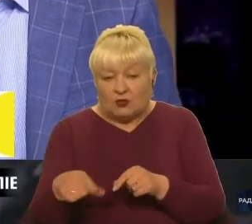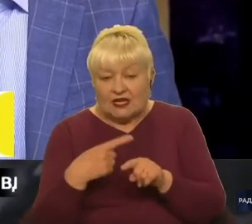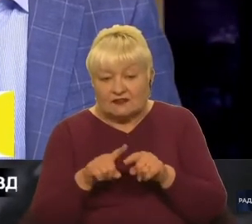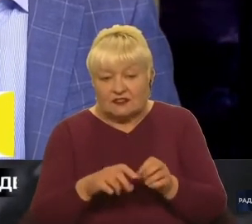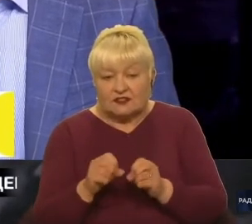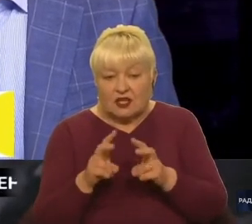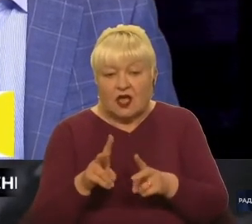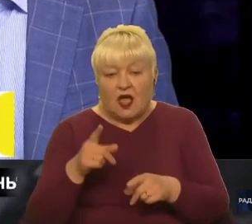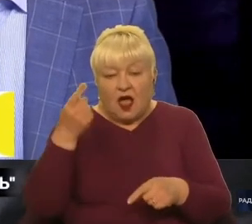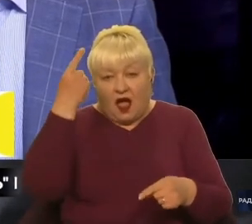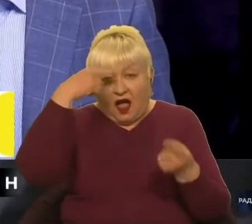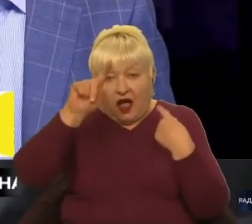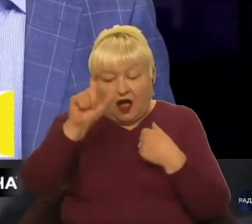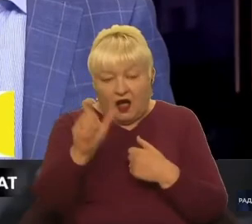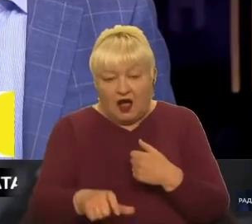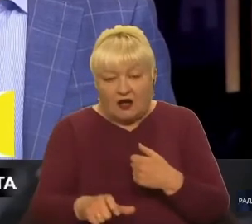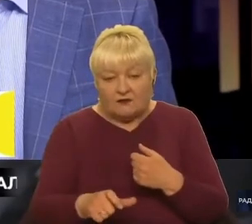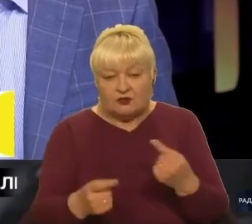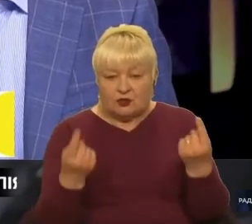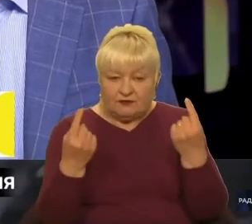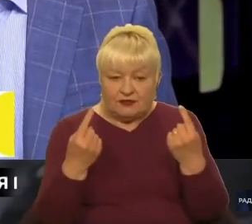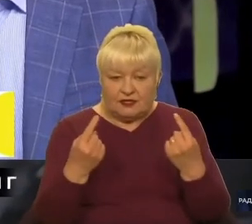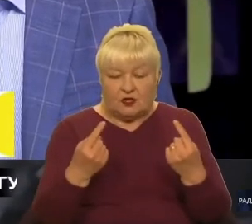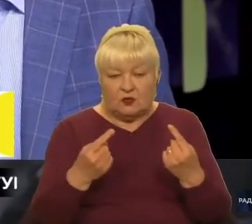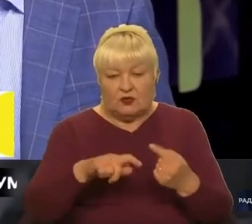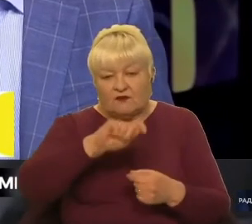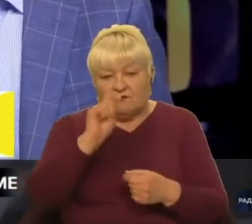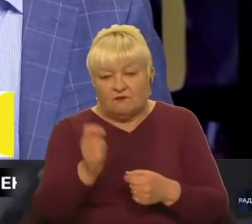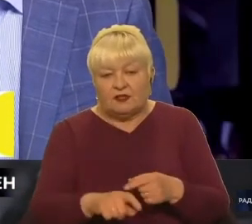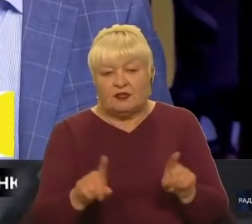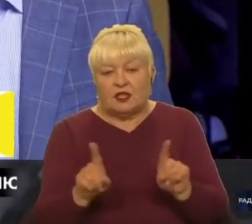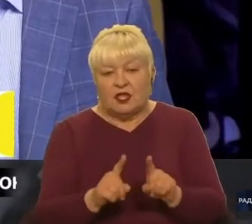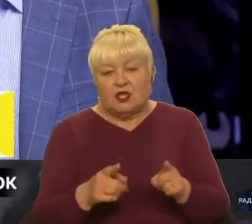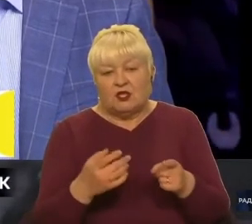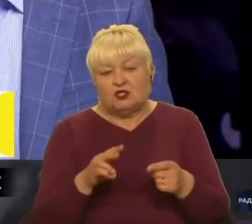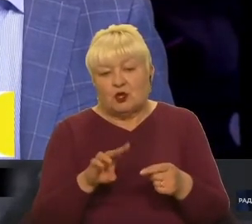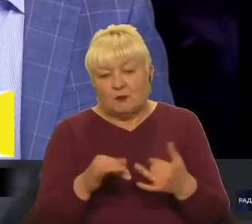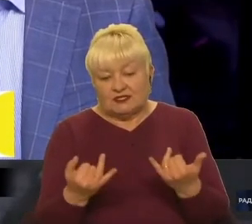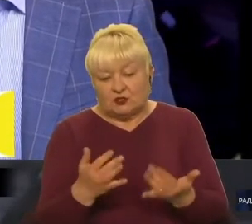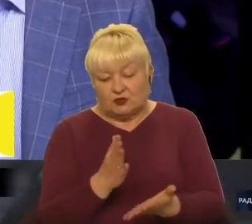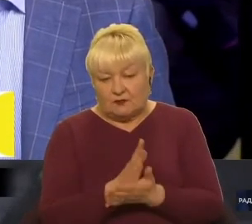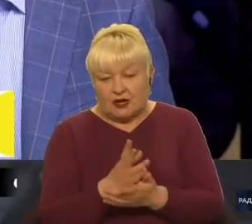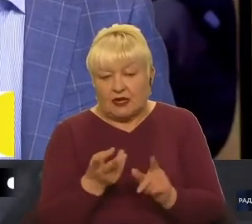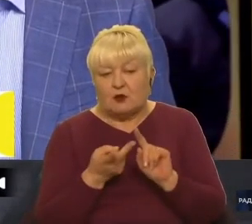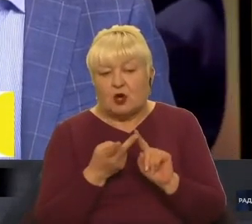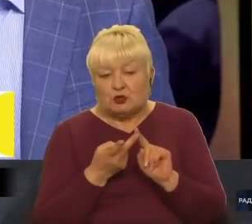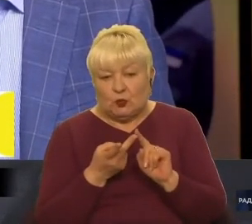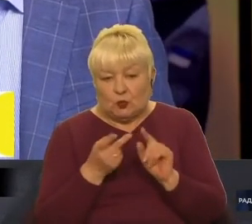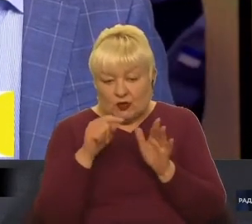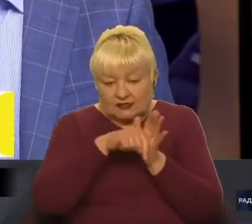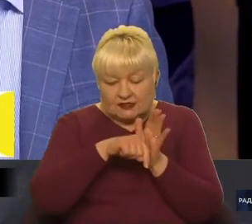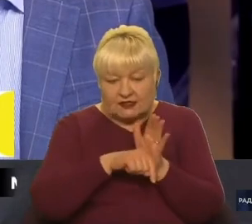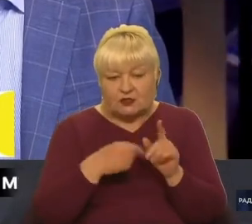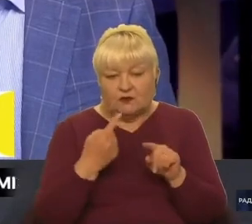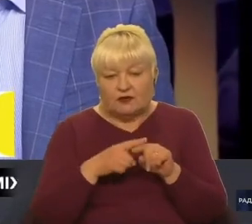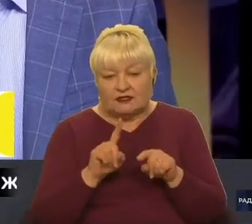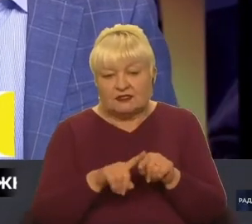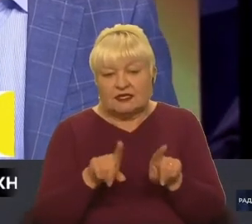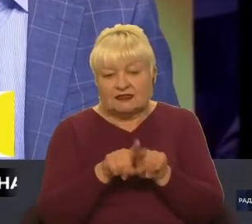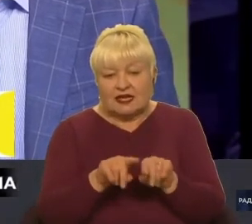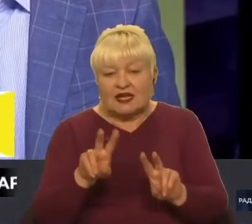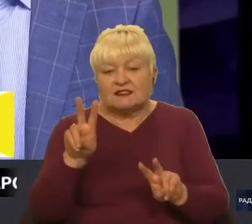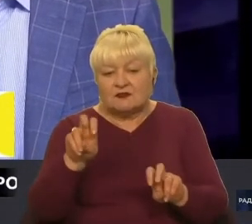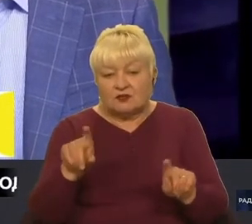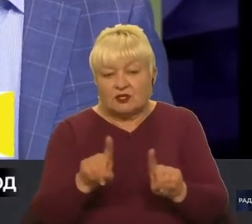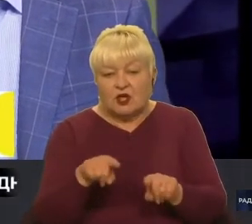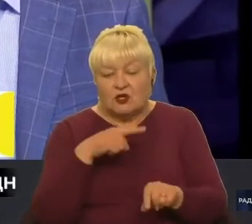авторів глобальної війни, континентальної війни, в якій ми сьогодні маємо. Друга складова, знову ж таки, достатньо символічна, що про це